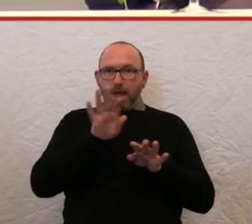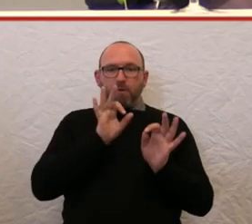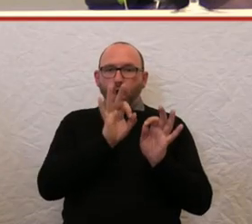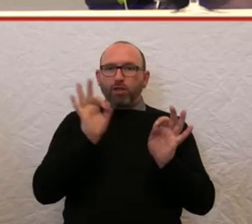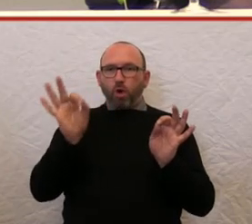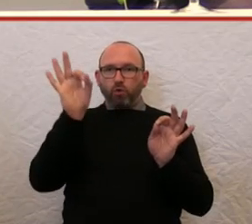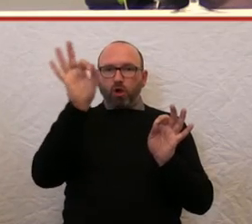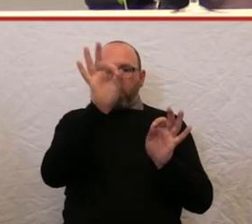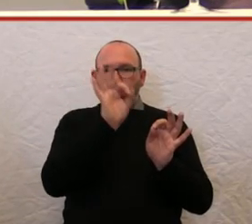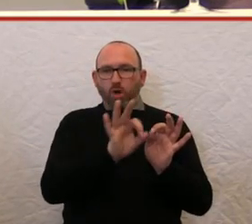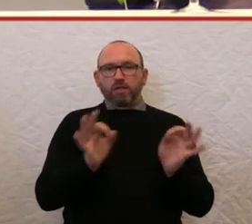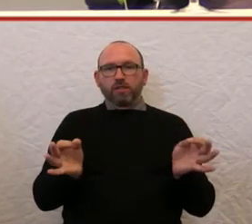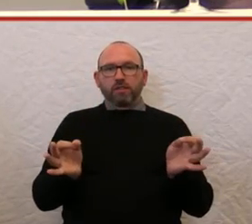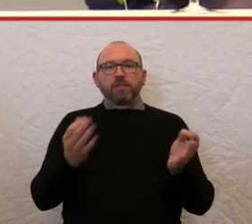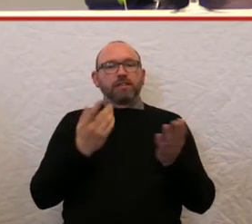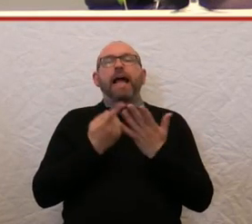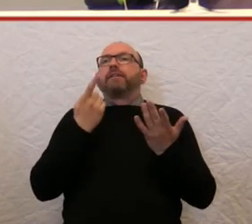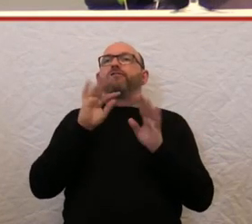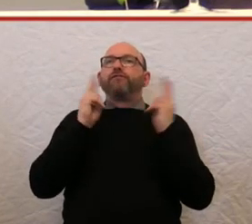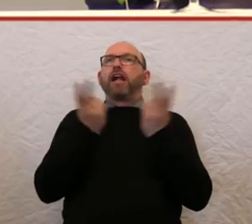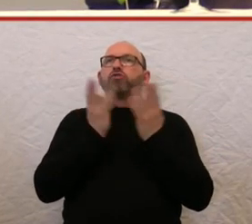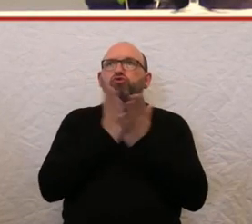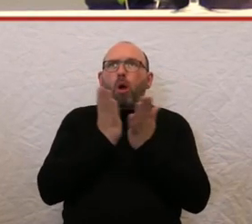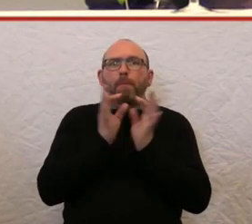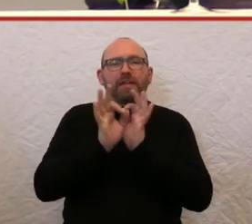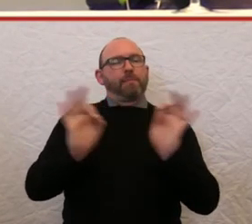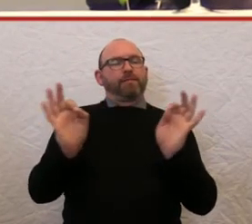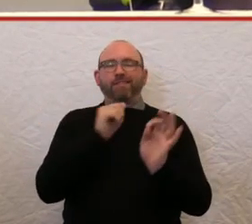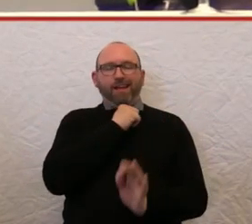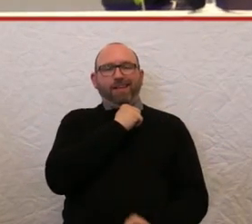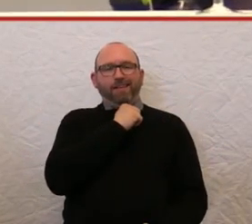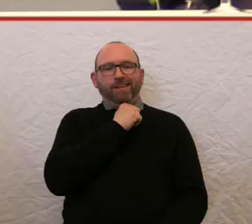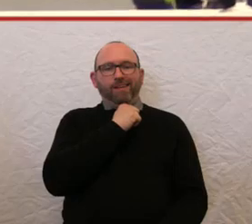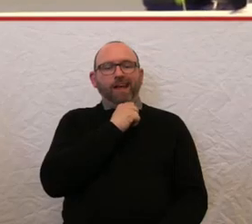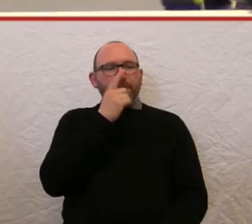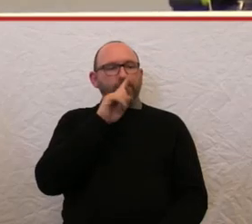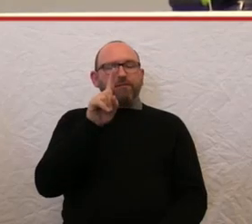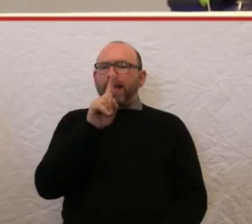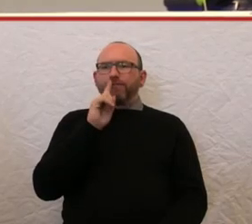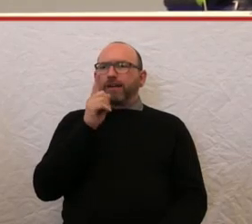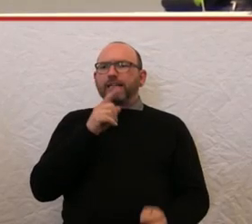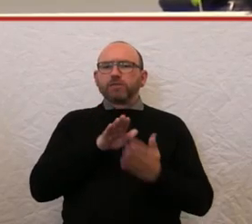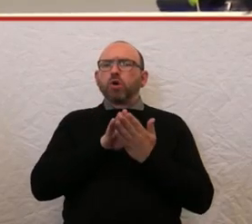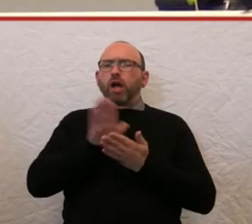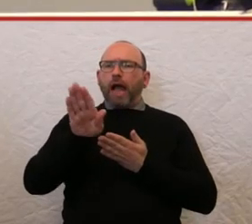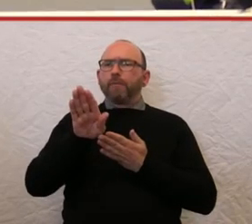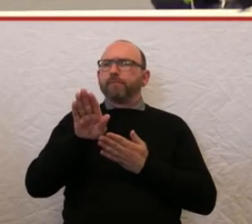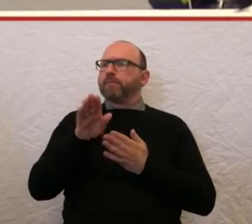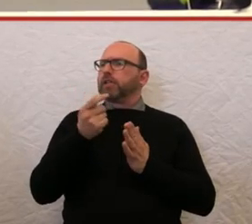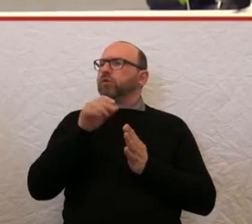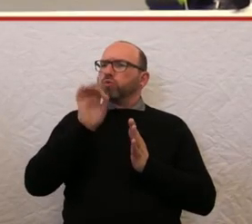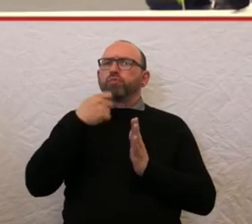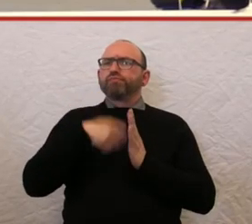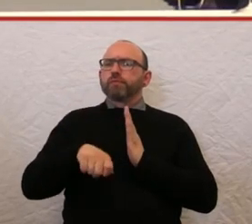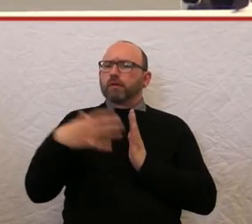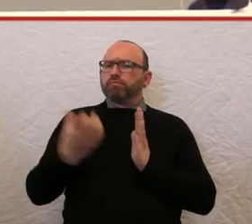nichts, was die Welt besser macht. Und die Welt besser machen, wahrscheinlich einfach erwerbbare Rampen. Und so haben wir dann